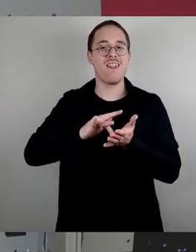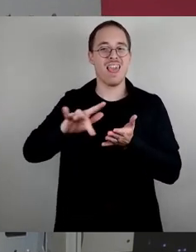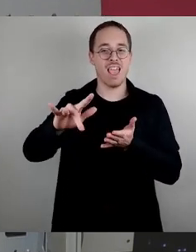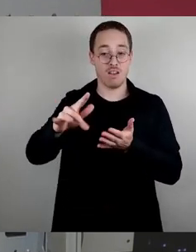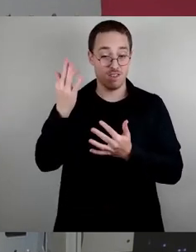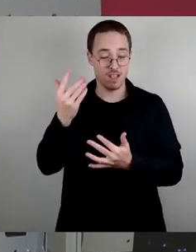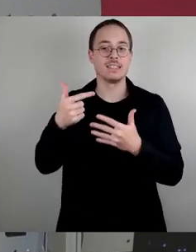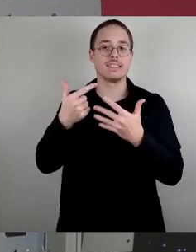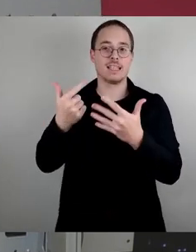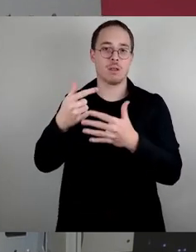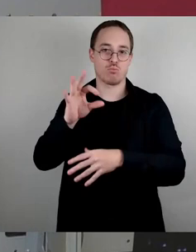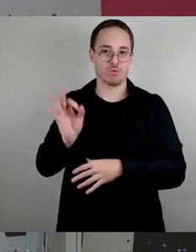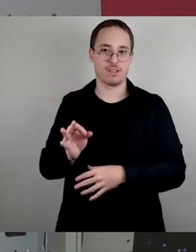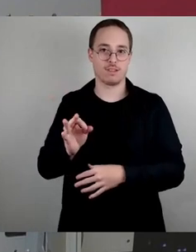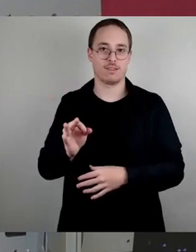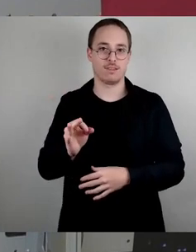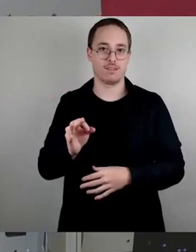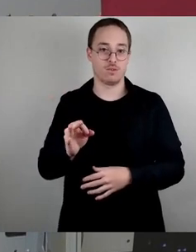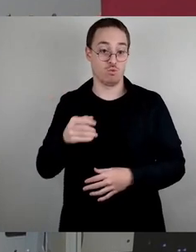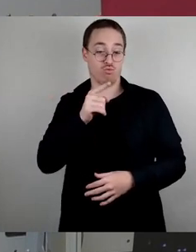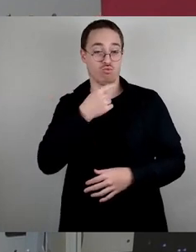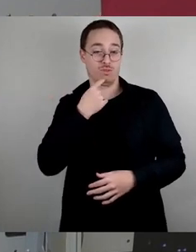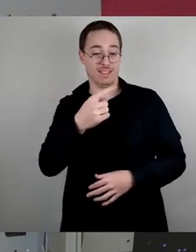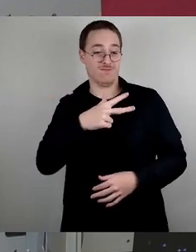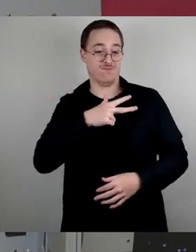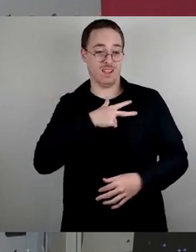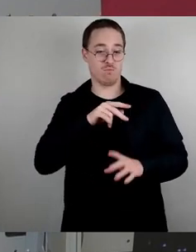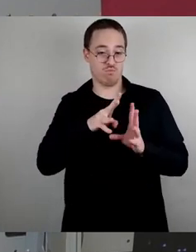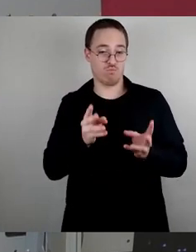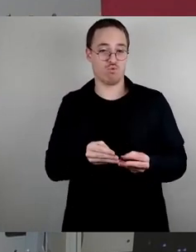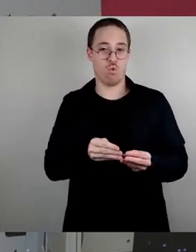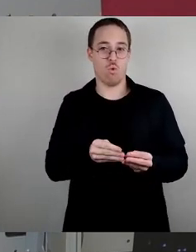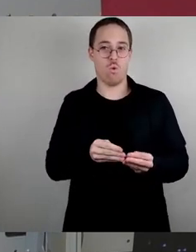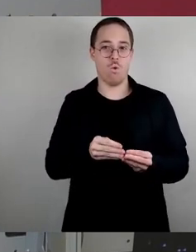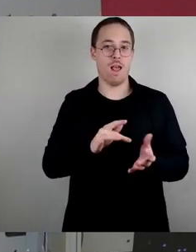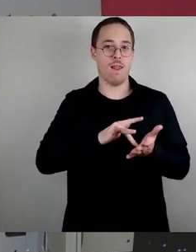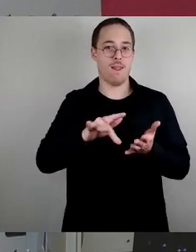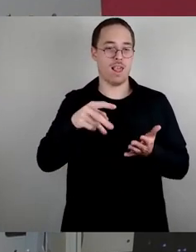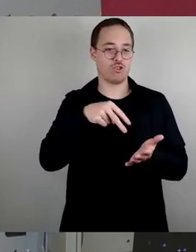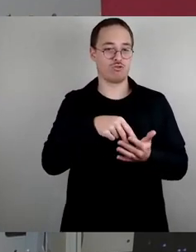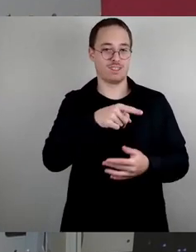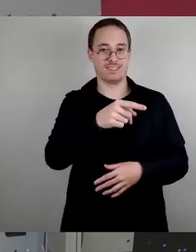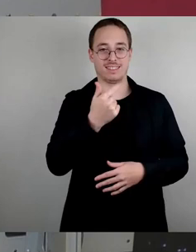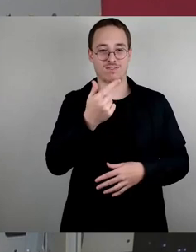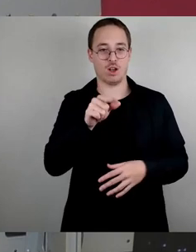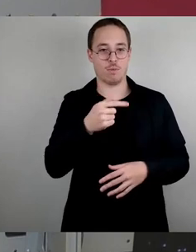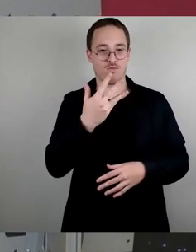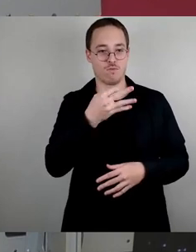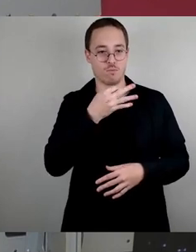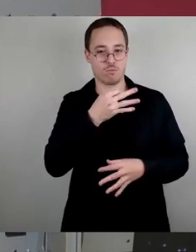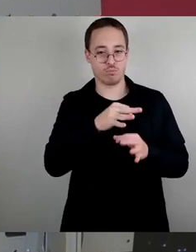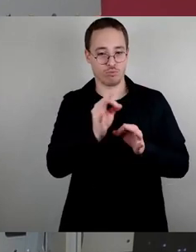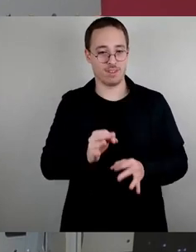7 Prozent verkauft haben, liegen bei 2,9 Prozent. Sie haben selber gesagt, ja, bei 7 Prozent würde man von einem ausgeglichenen Wohnungsmarkt reden, bei 2